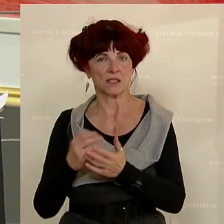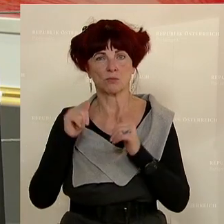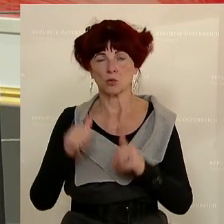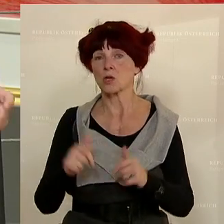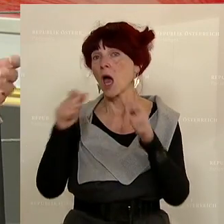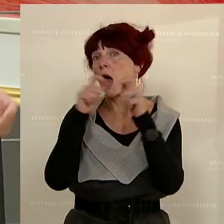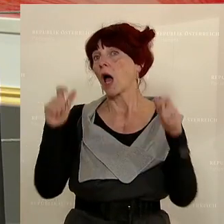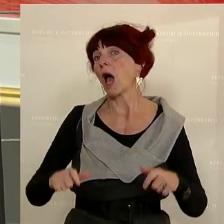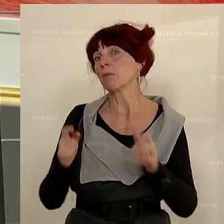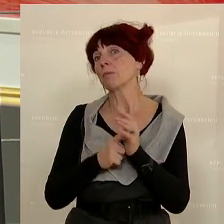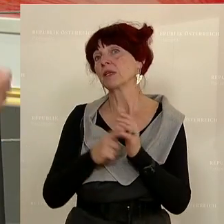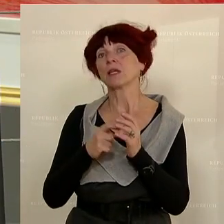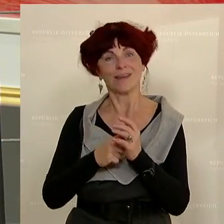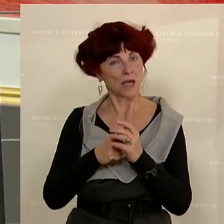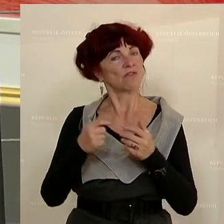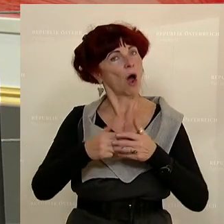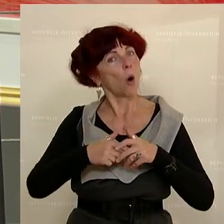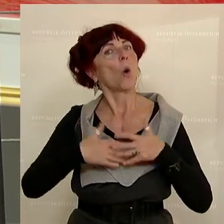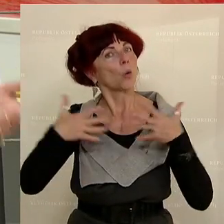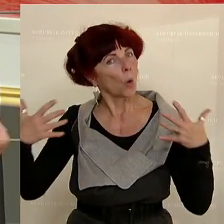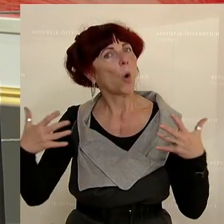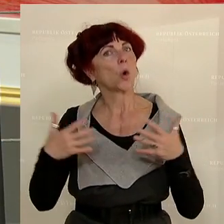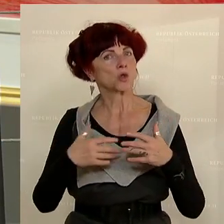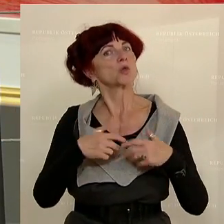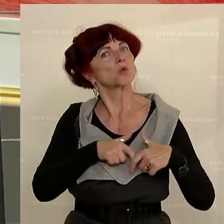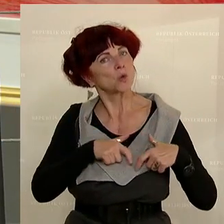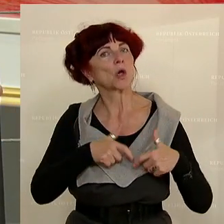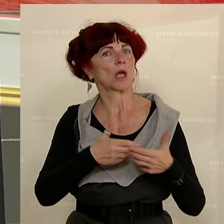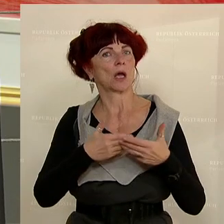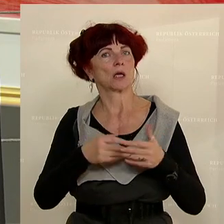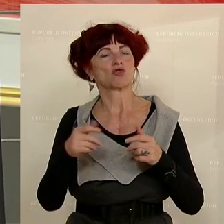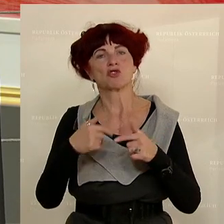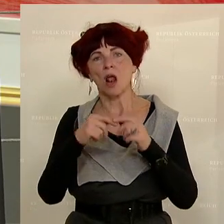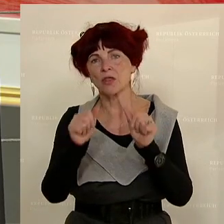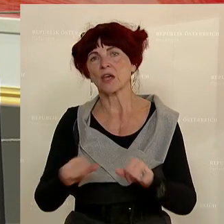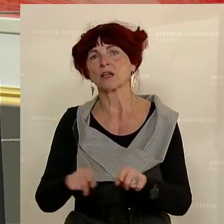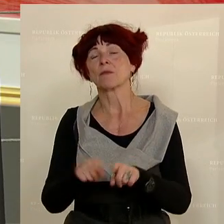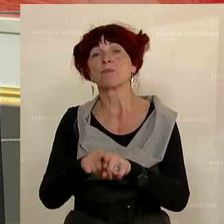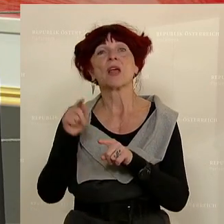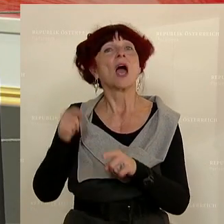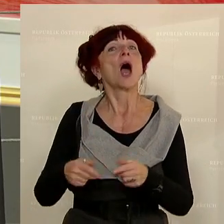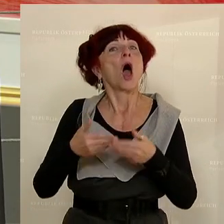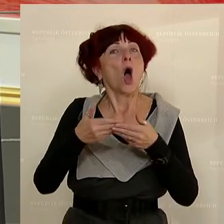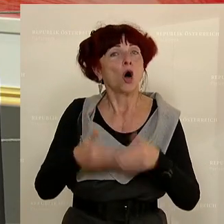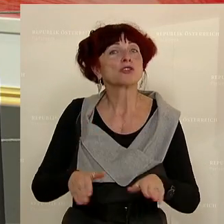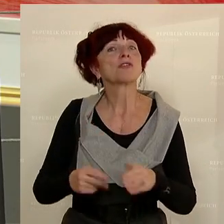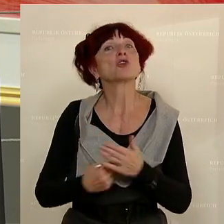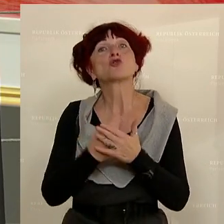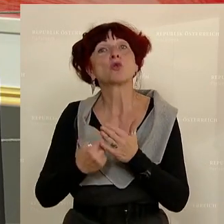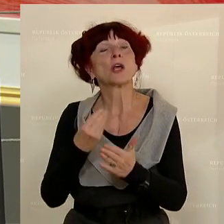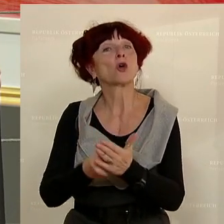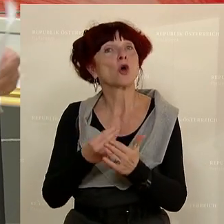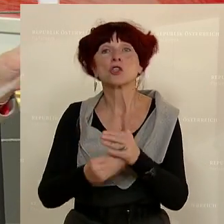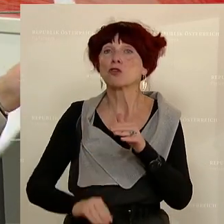gestaltet. Insofern, als den Arbeitgebern die Kosten der Ausfallstunden zur Gänse abgegolten wurden